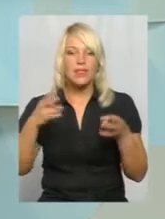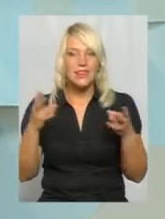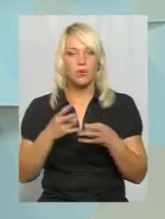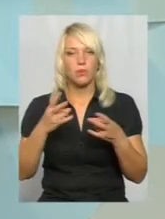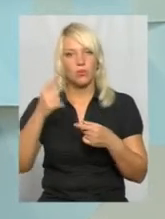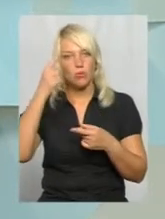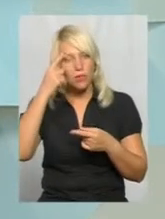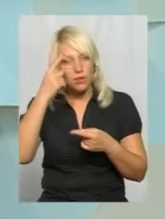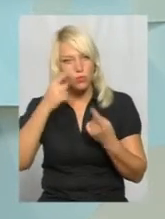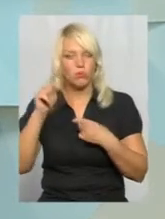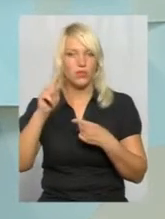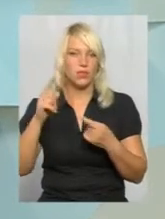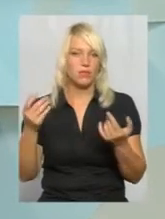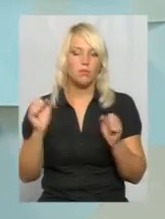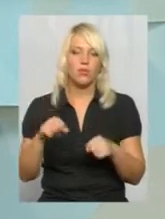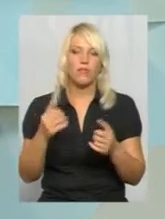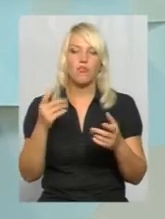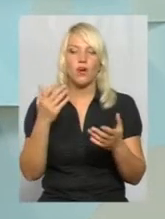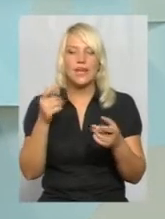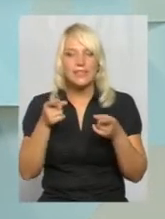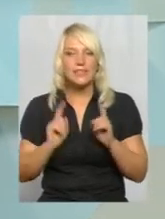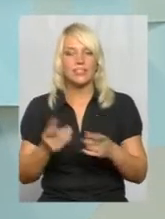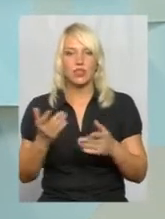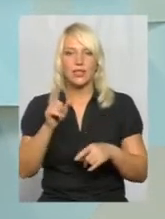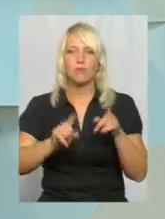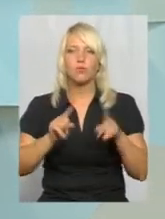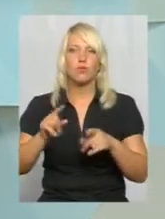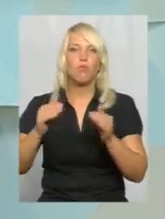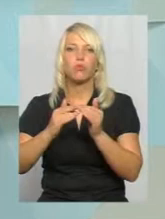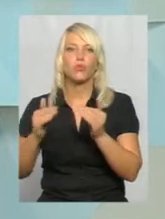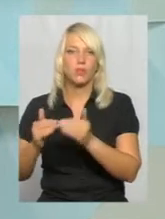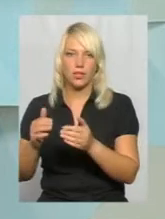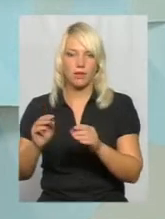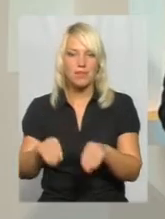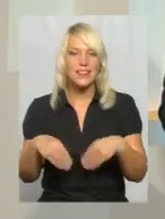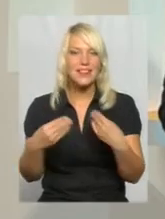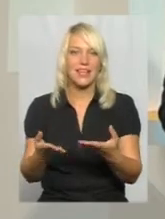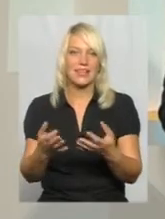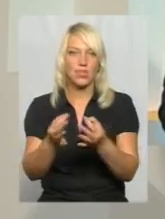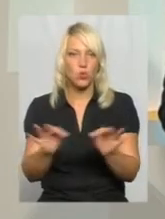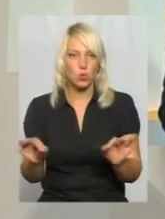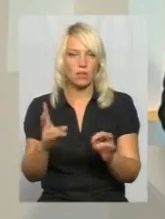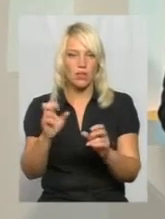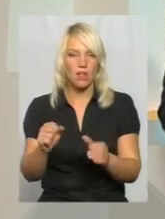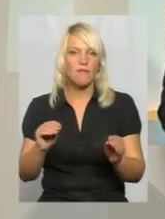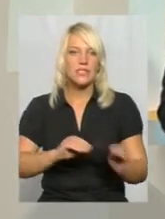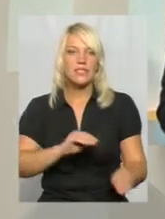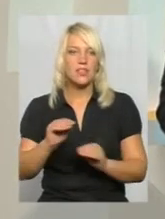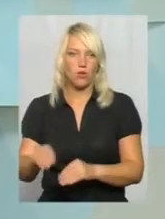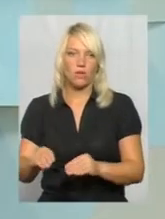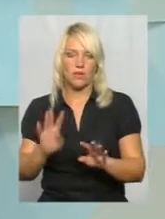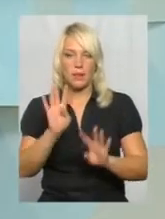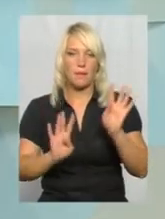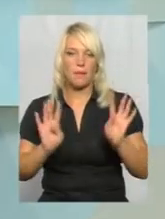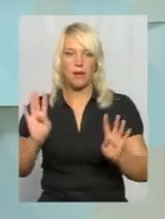продумати, можливо, дійсно, деяким будинкам зробити можливість, дати дозвіл на встановлення парканів